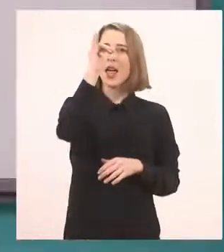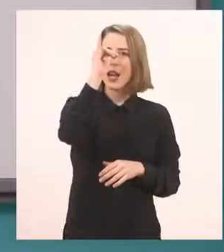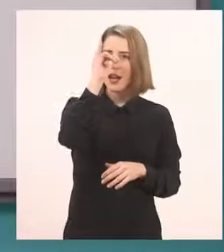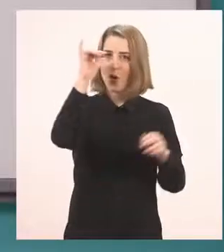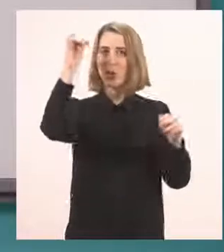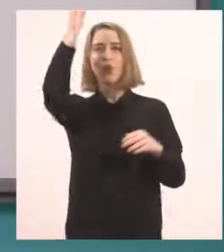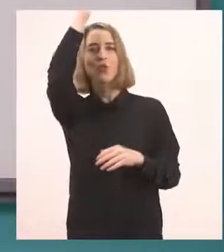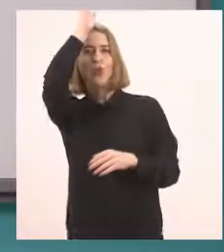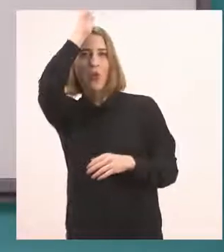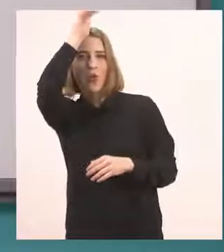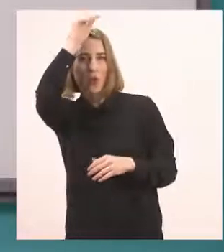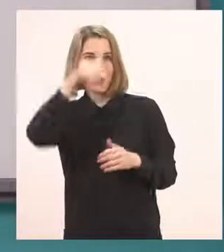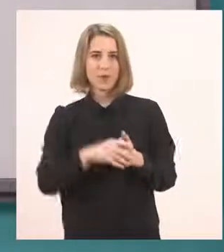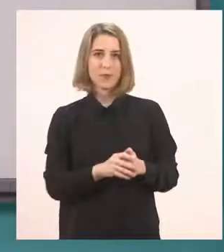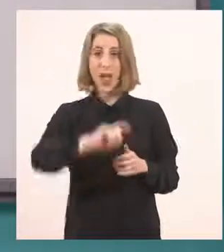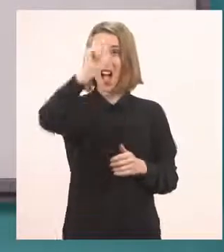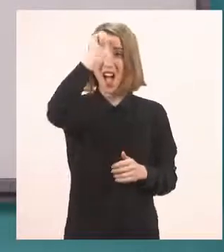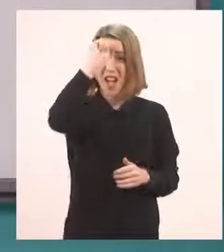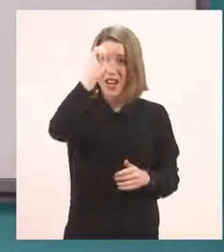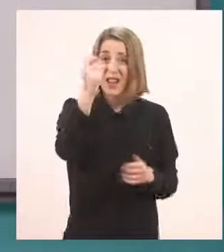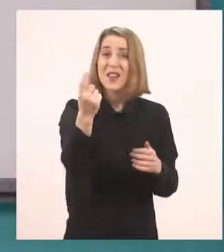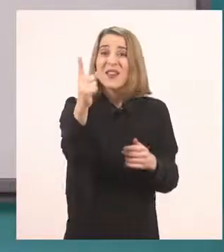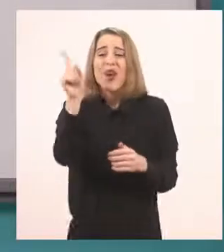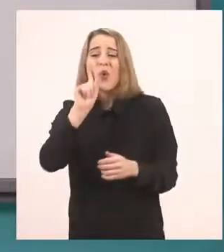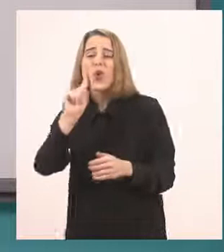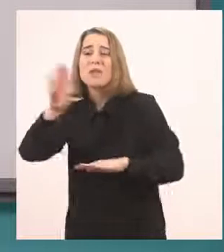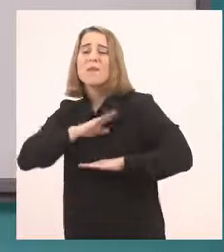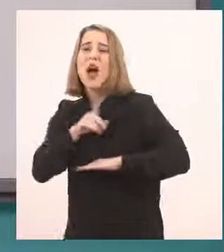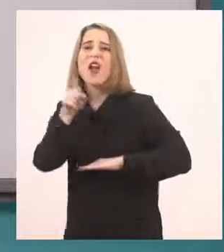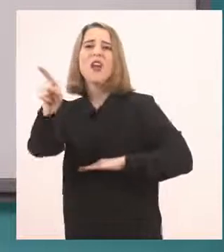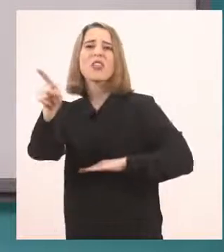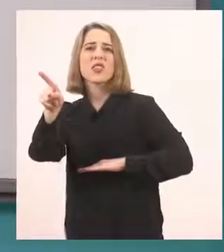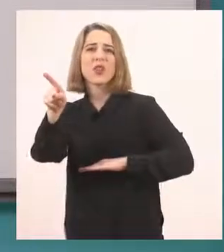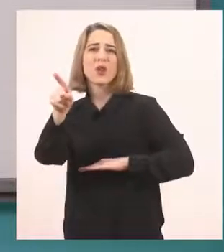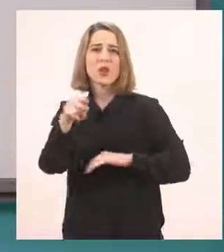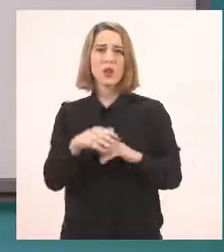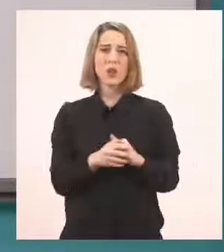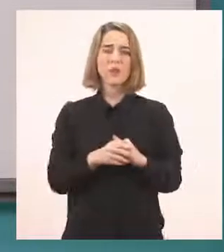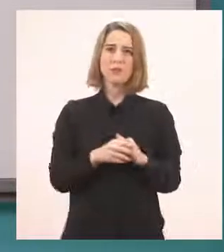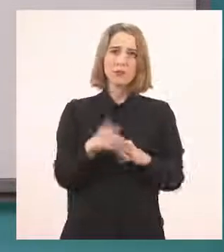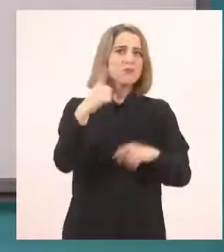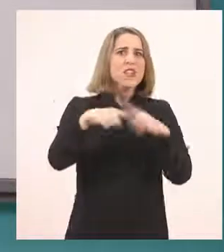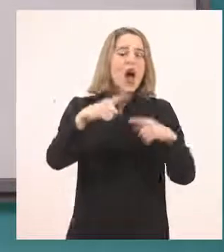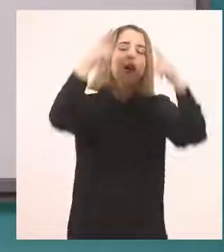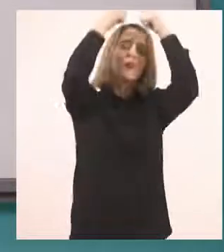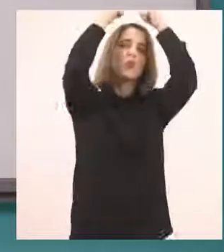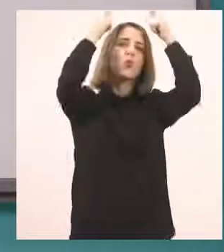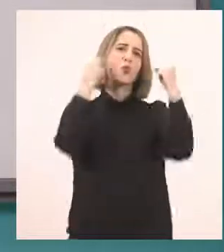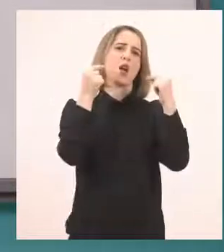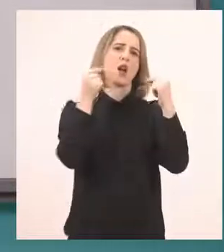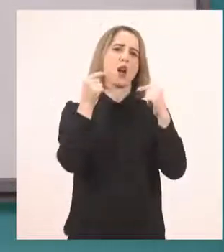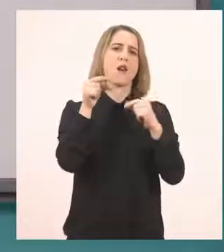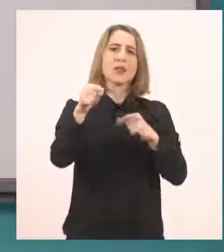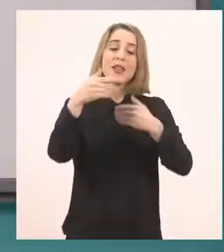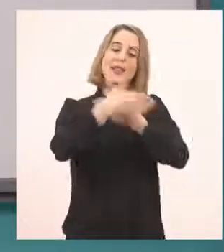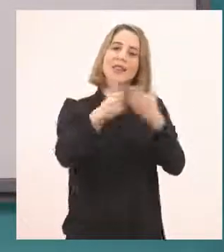κόκορας. Αρή. Ένα κορίτσι στο παράθυρο. Η Ιωάννα. Είναι